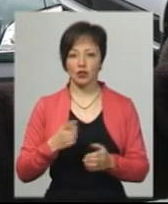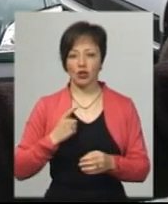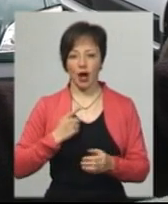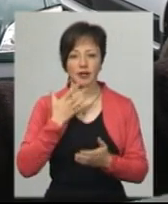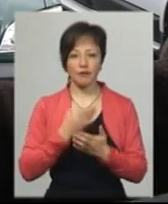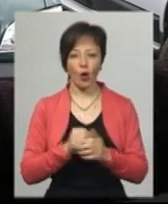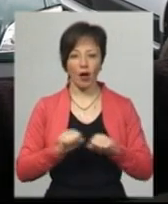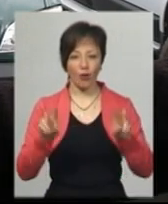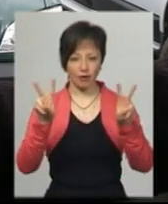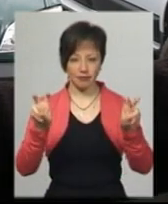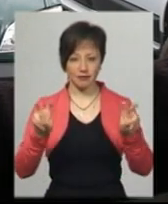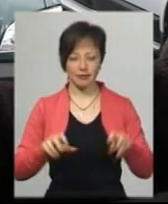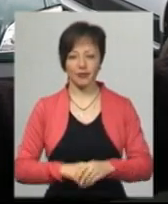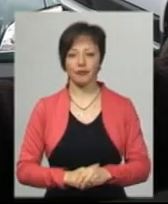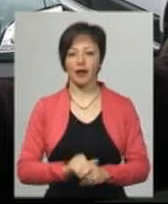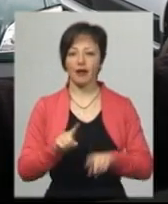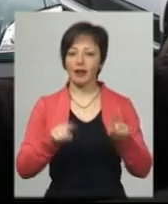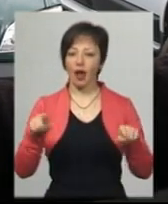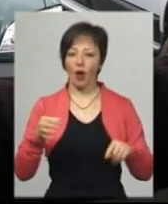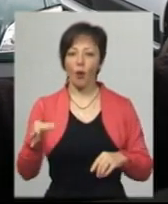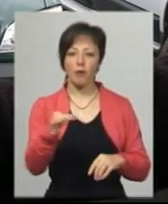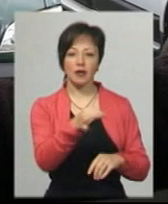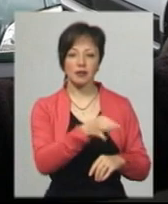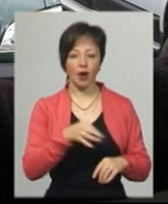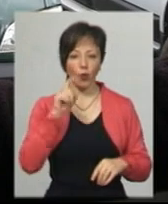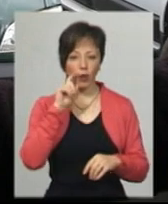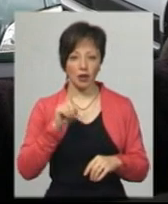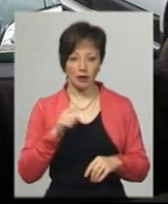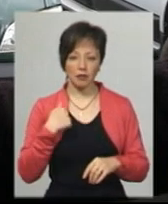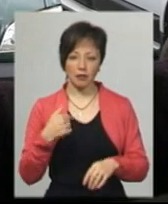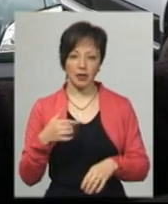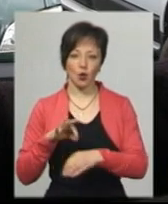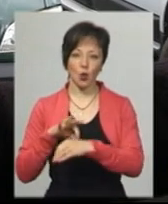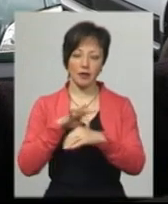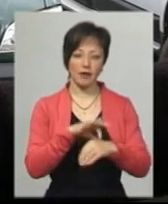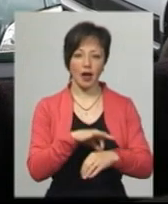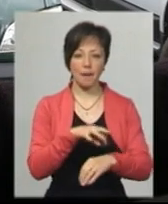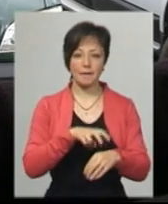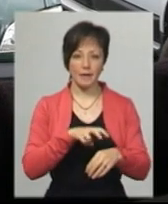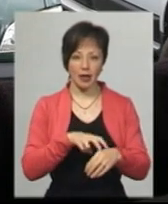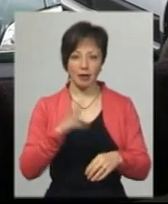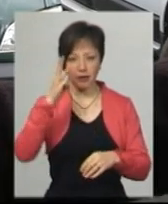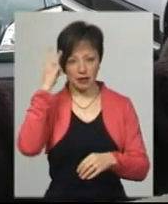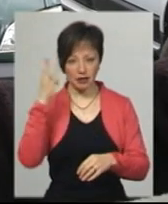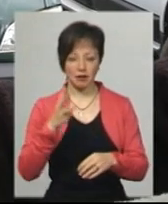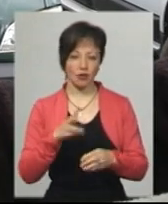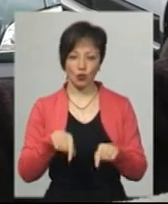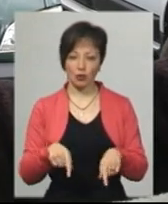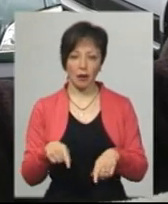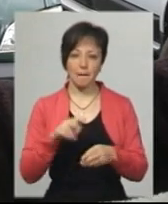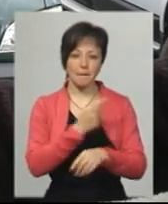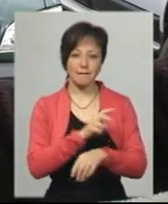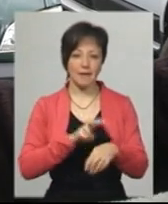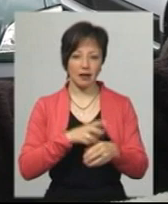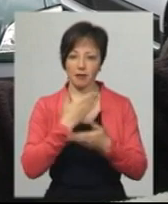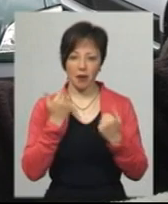героя». Ми в деяких областях України доставляємо медиків. В Хмельницькому з доїзду медиків проблеми немає, тому ми в